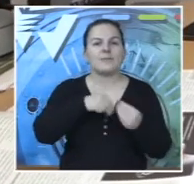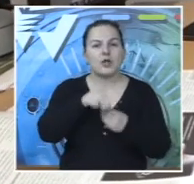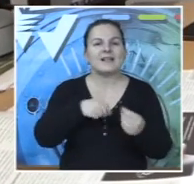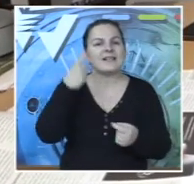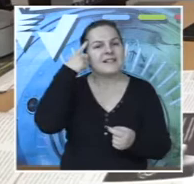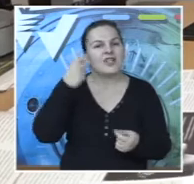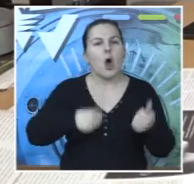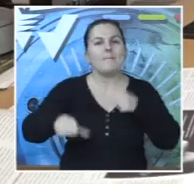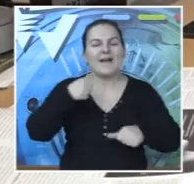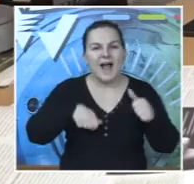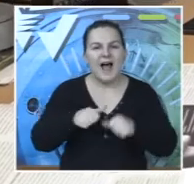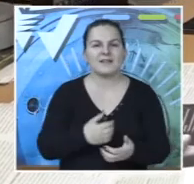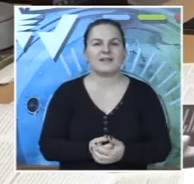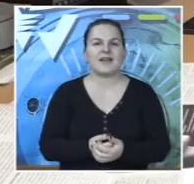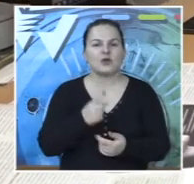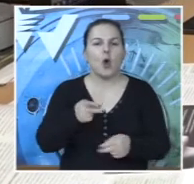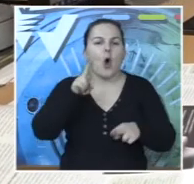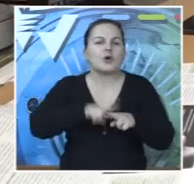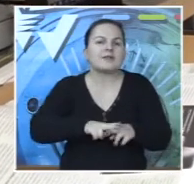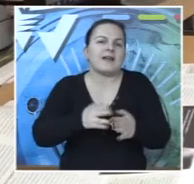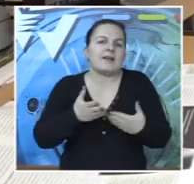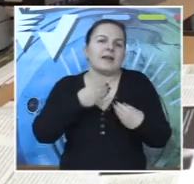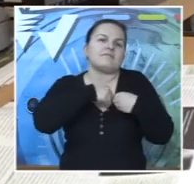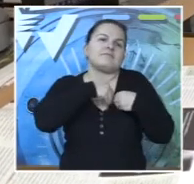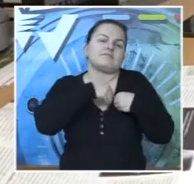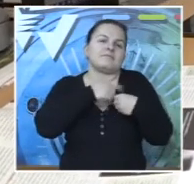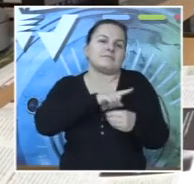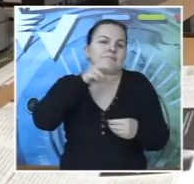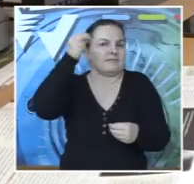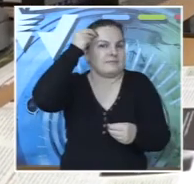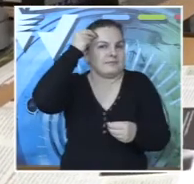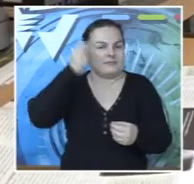srećaju i svake operacije i momenta koje ostaju večno urezani.